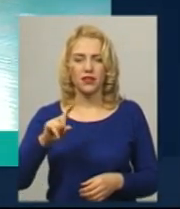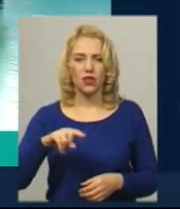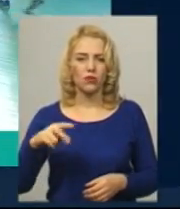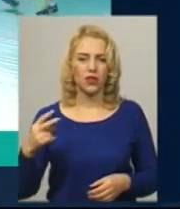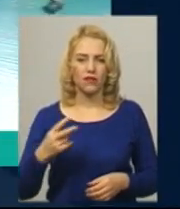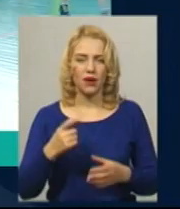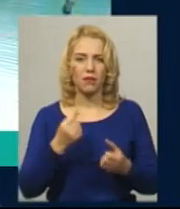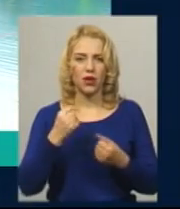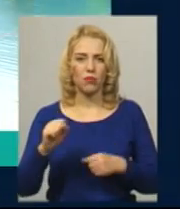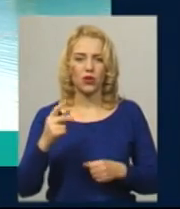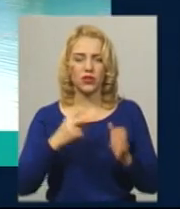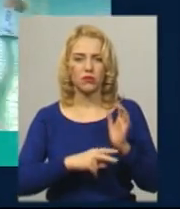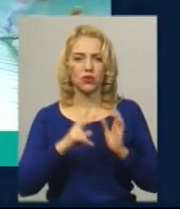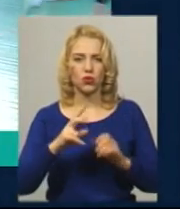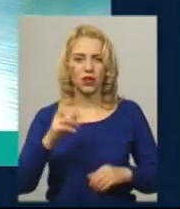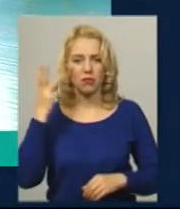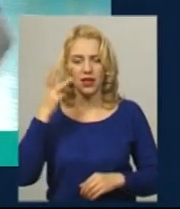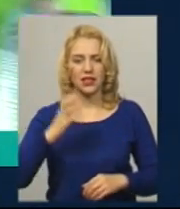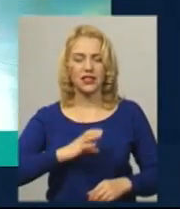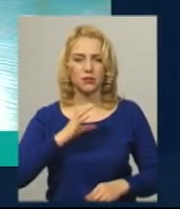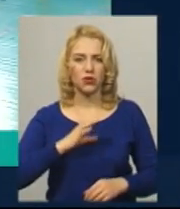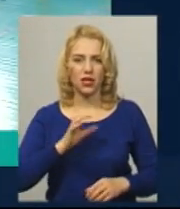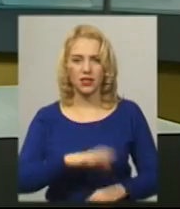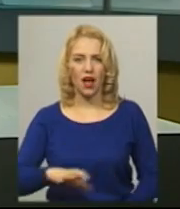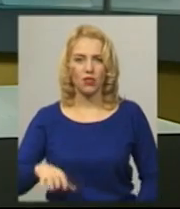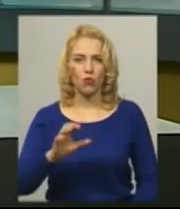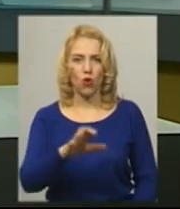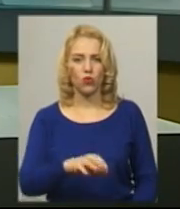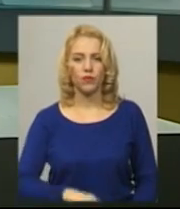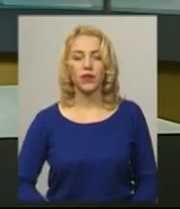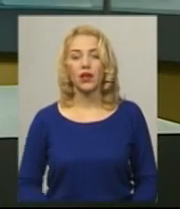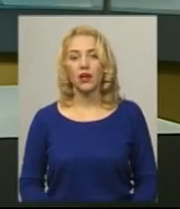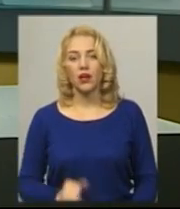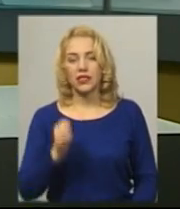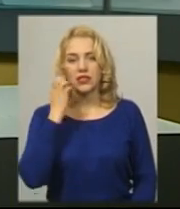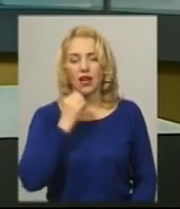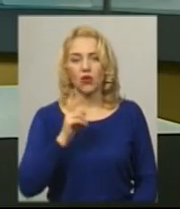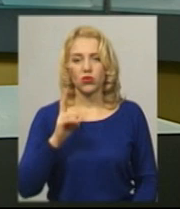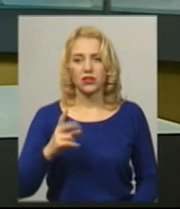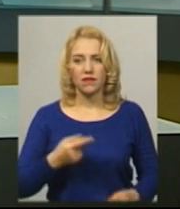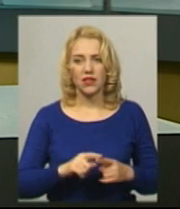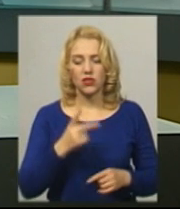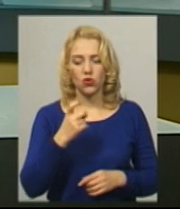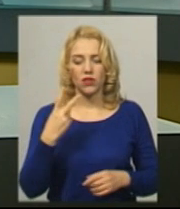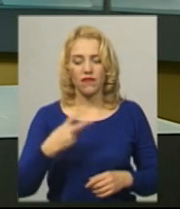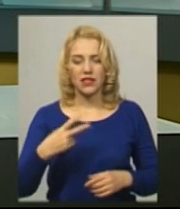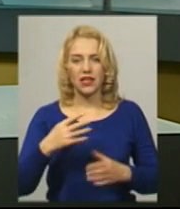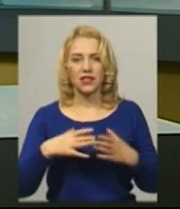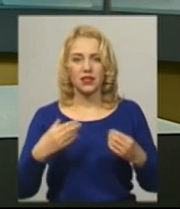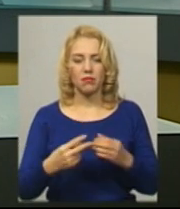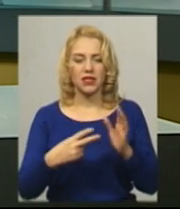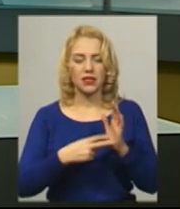-й і Хмельницький міський спартикіат із ганболу. У Старокостянтинові 120 сімей із семи